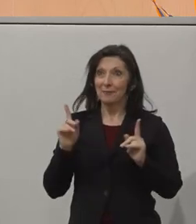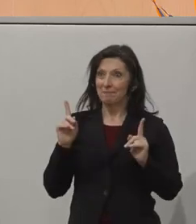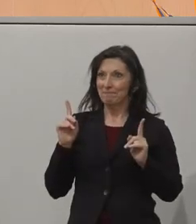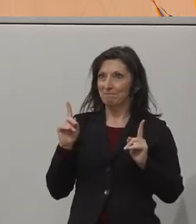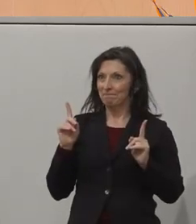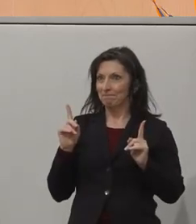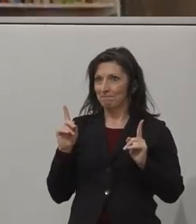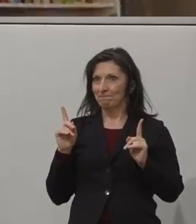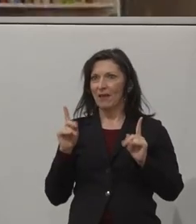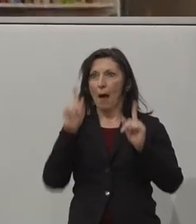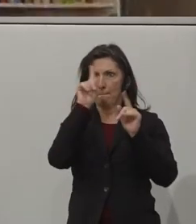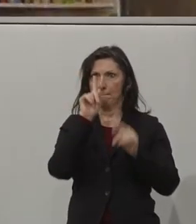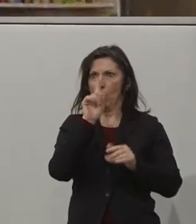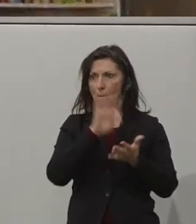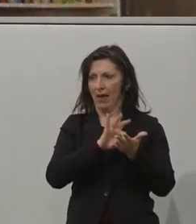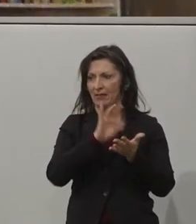Moment,